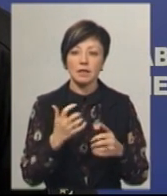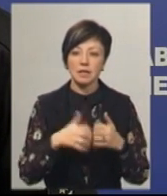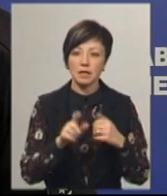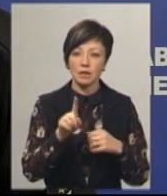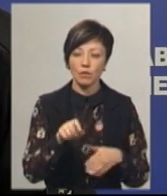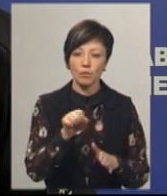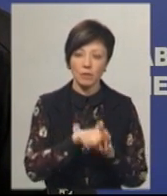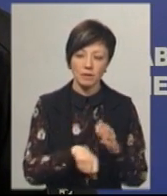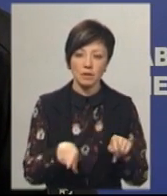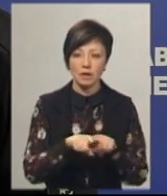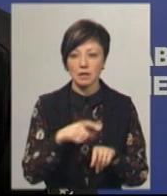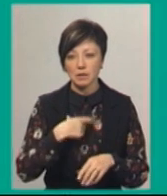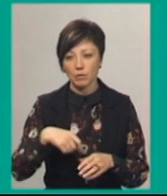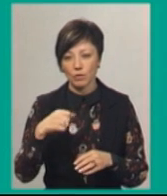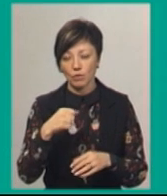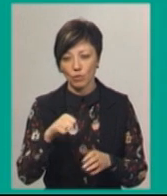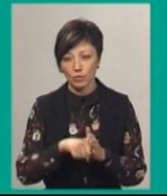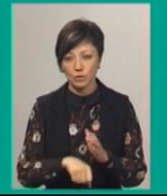як вбивство, так і самогубство.